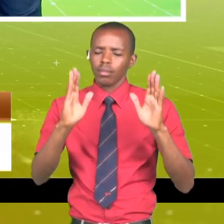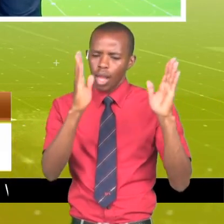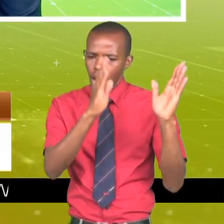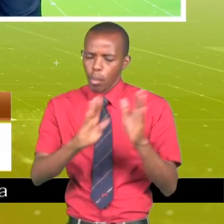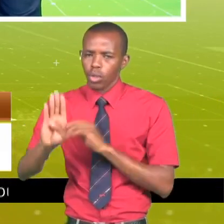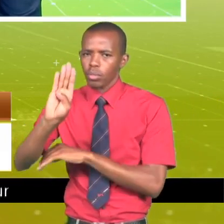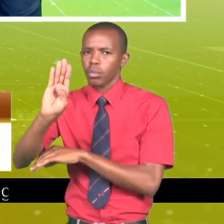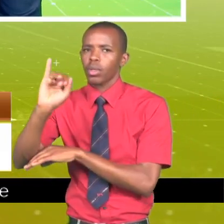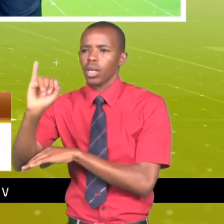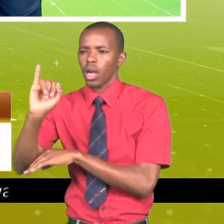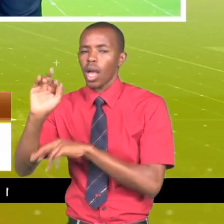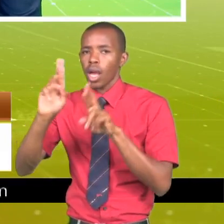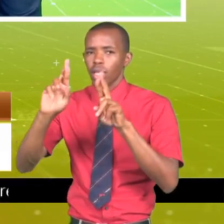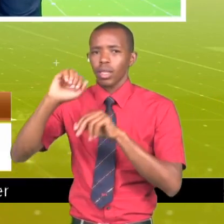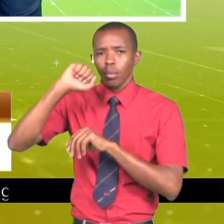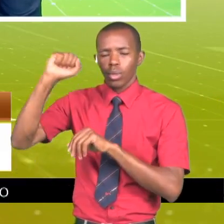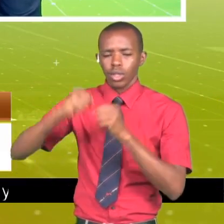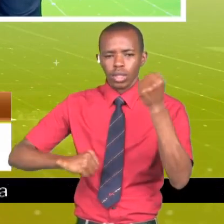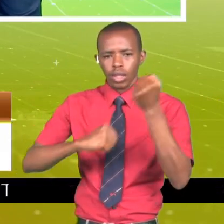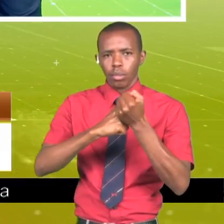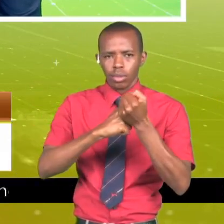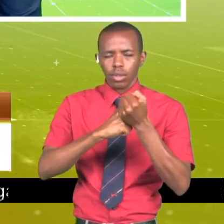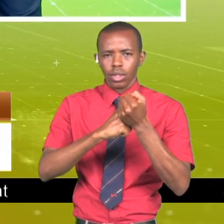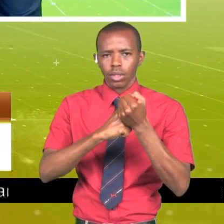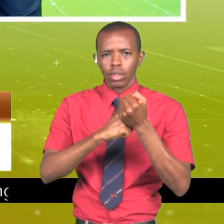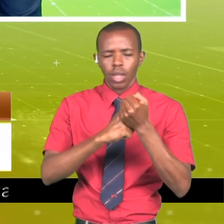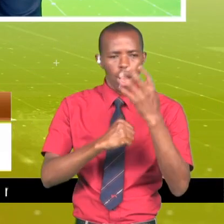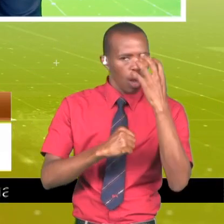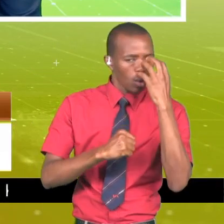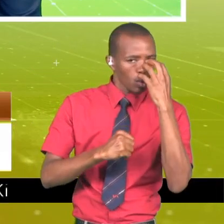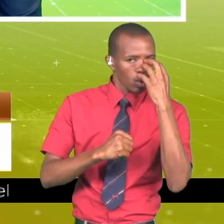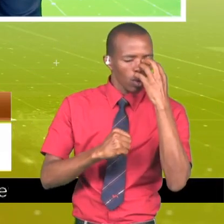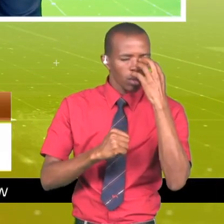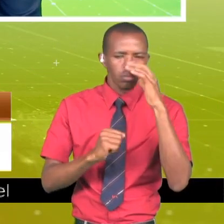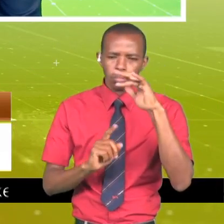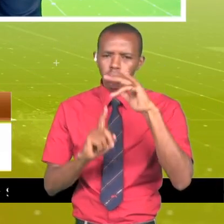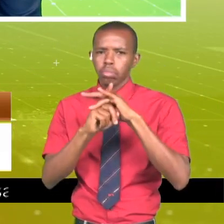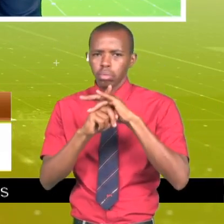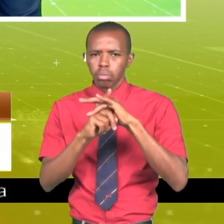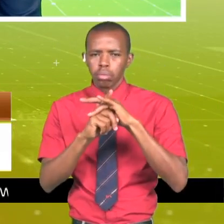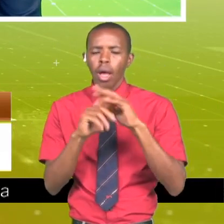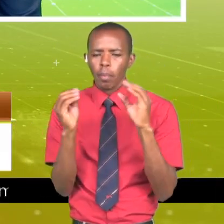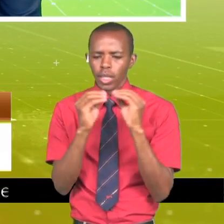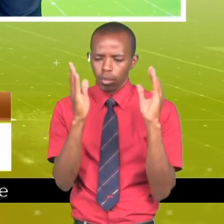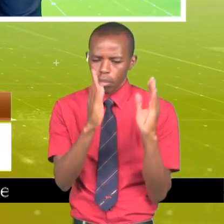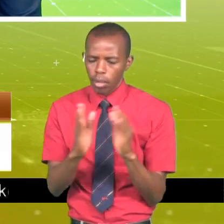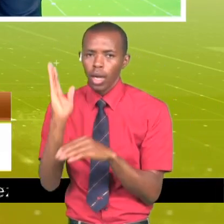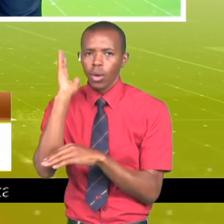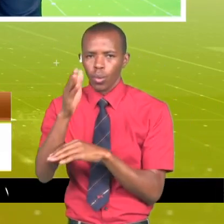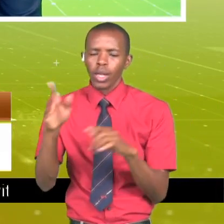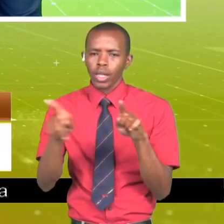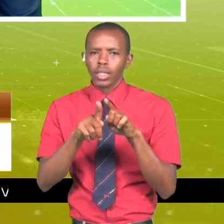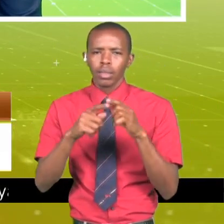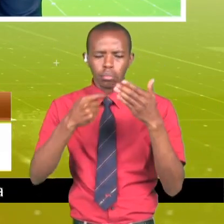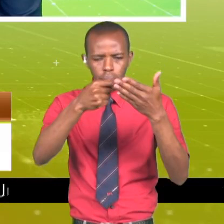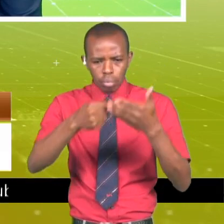Tayari, wanasiasa ambao wanaunga mkono upande wa naibu wa rezu ili ambruto majitokeza kusema kwamba watanda mkutano ambayo pia tazungu mzia